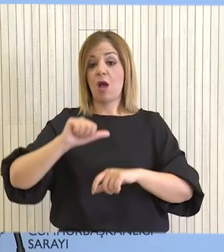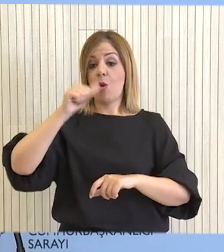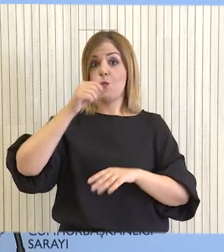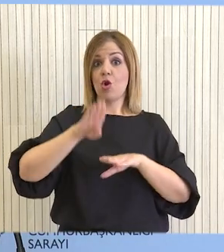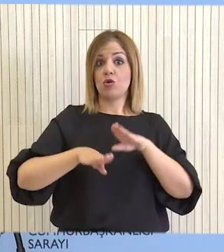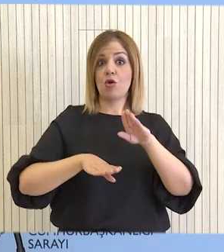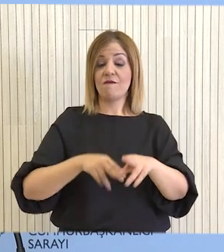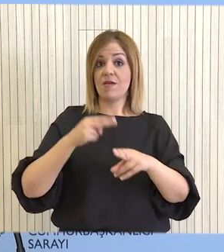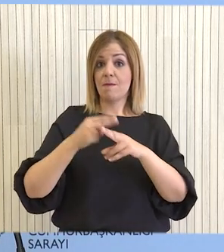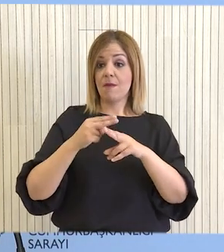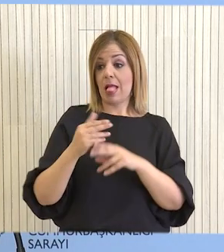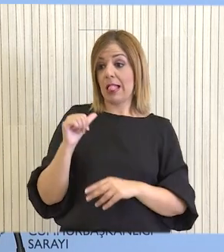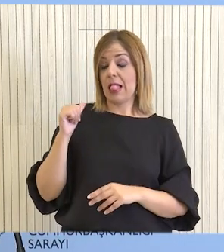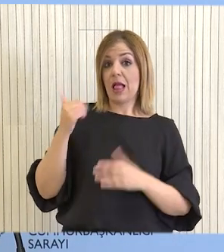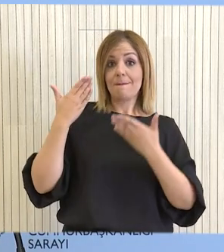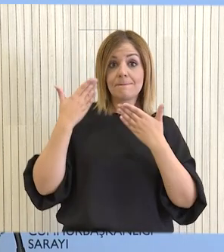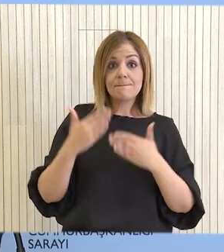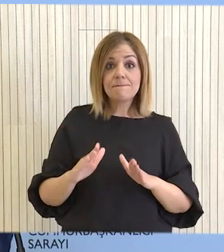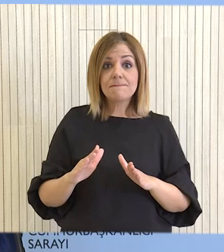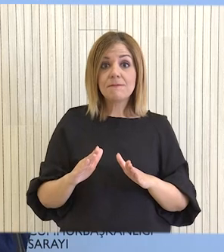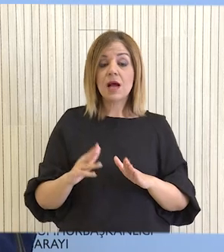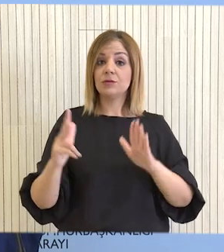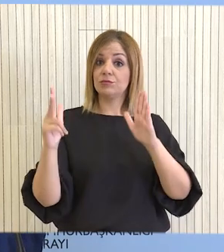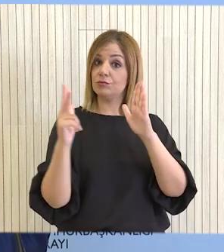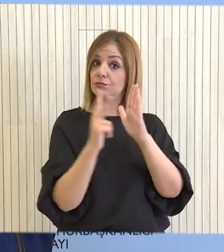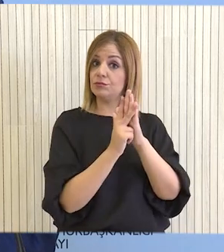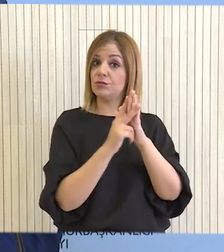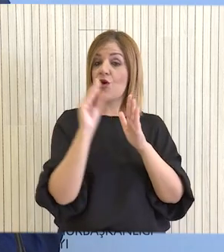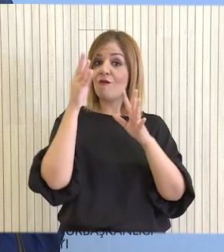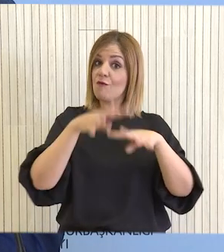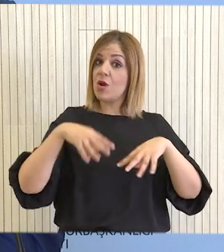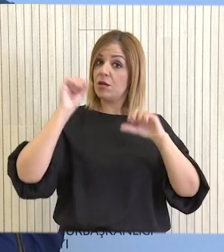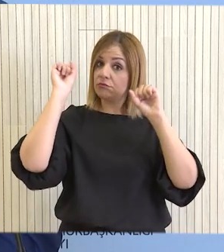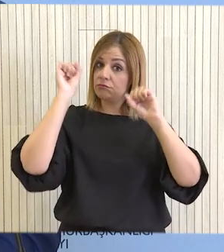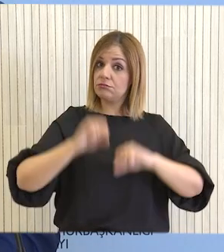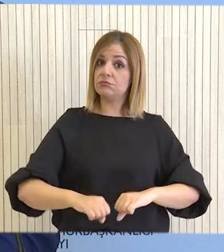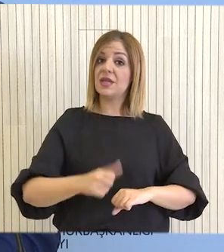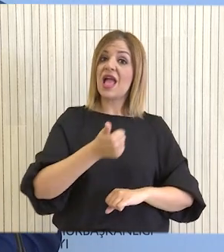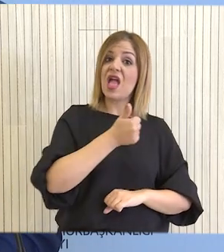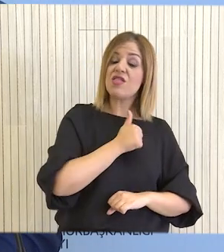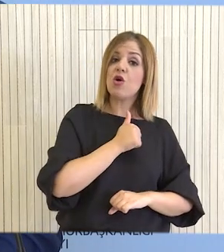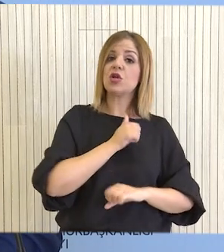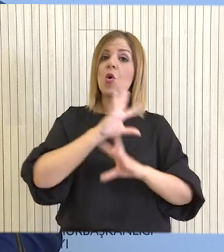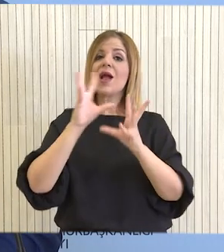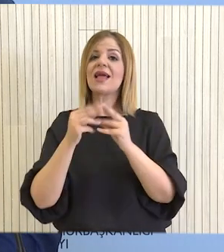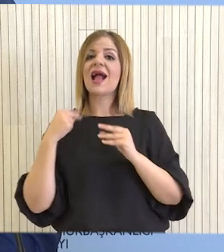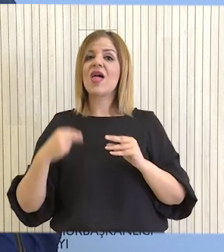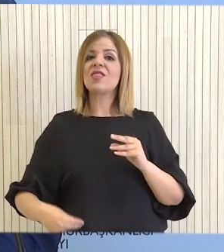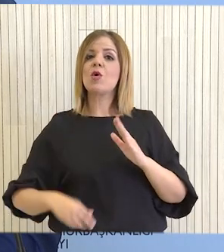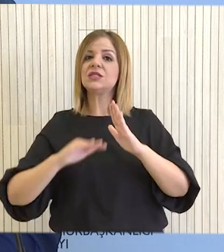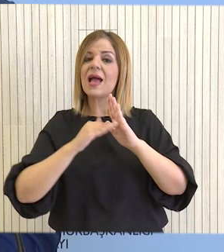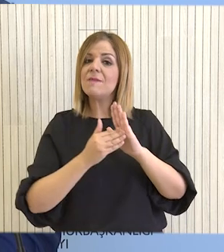βήμα το οποίο έχει γίνει προχθές και το χαιρετίζουμε ακόμη μια φορά η έγκριση από τη Βουλή των Αντιπροσώπων στον ιδιωτικό και στον ευρύτερο δημόσιο τομέα